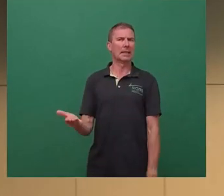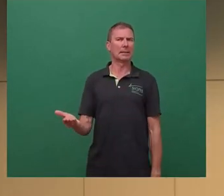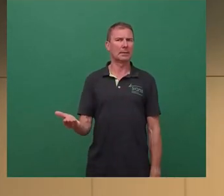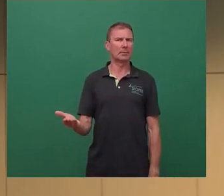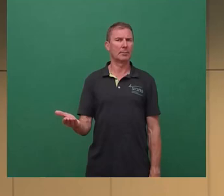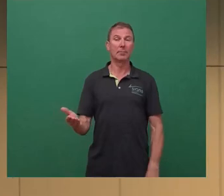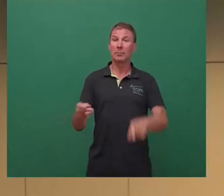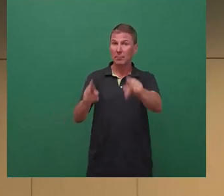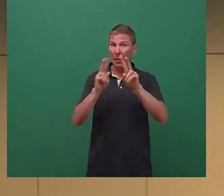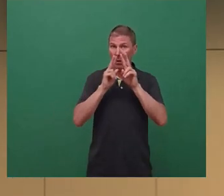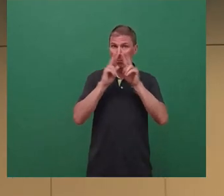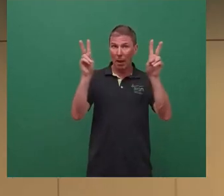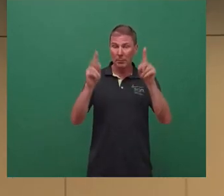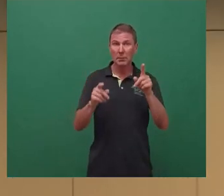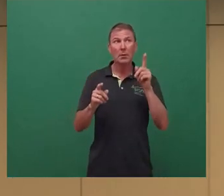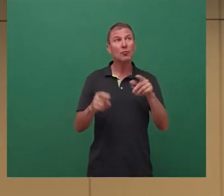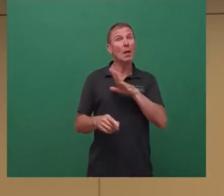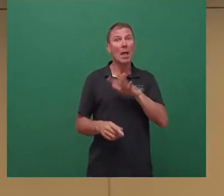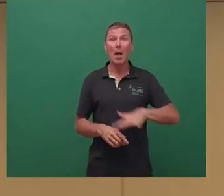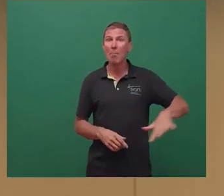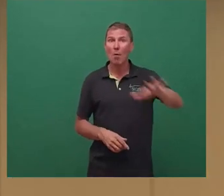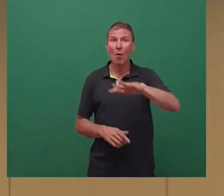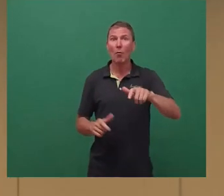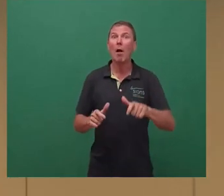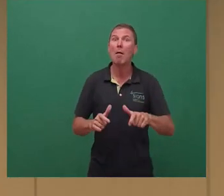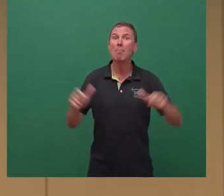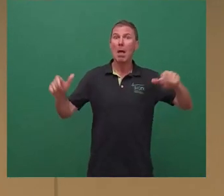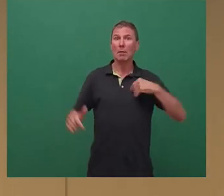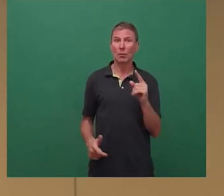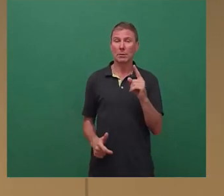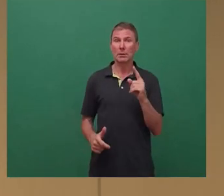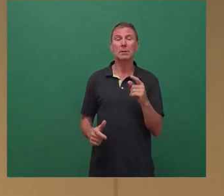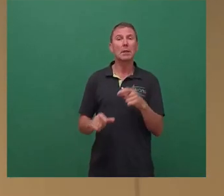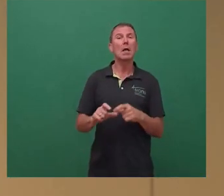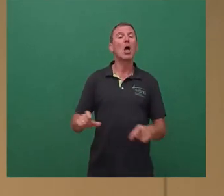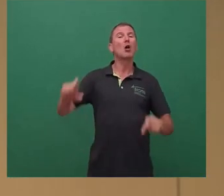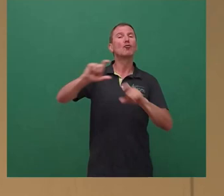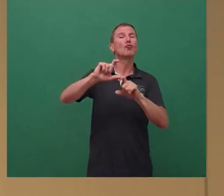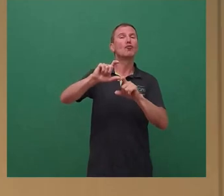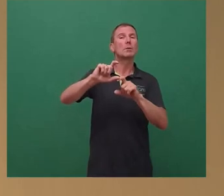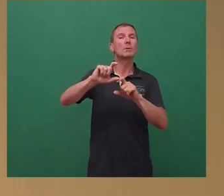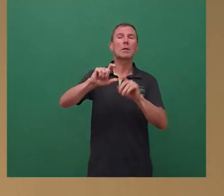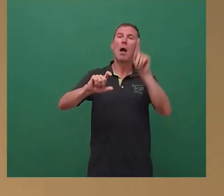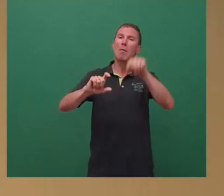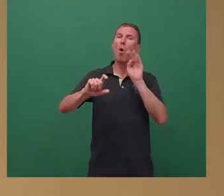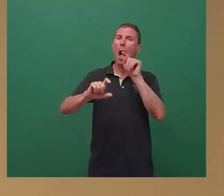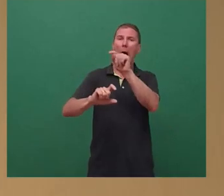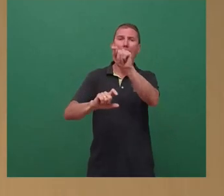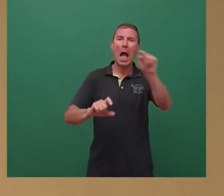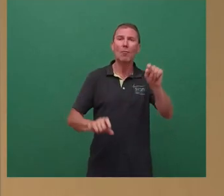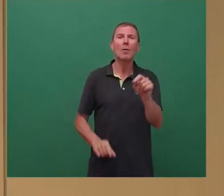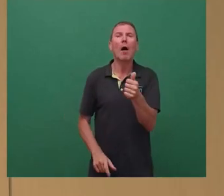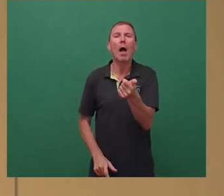Berücksichtigt man dabei, dass die Stadtbevölkerung gewachsen ist, dann ist der Zuschuss der Stadt pro Einwohner um ein Drittel